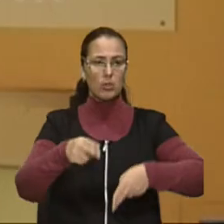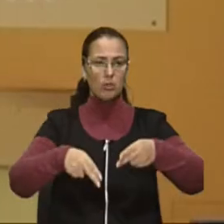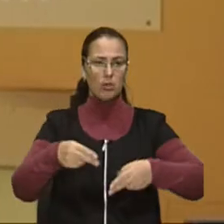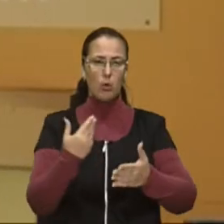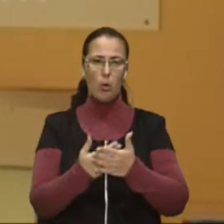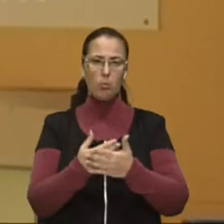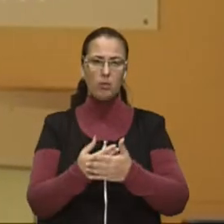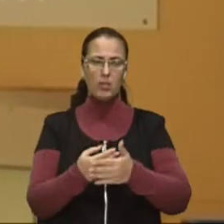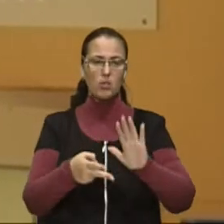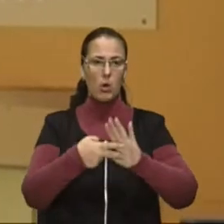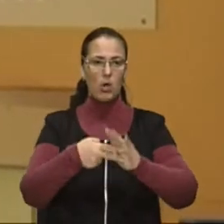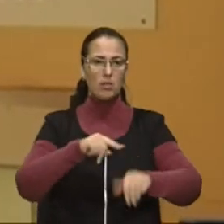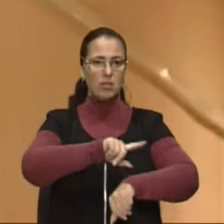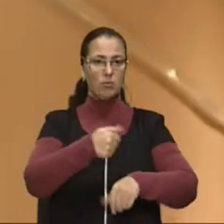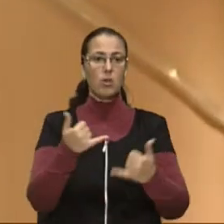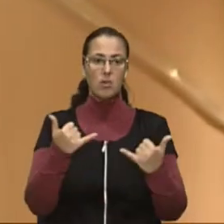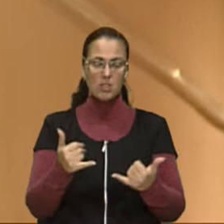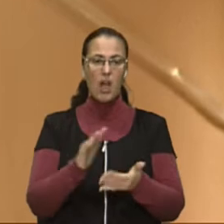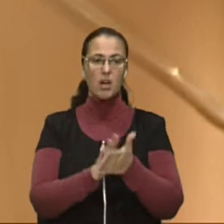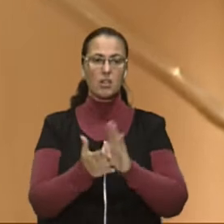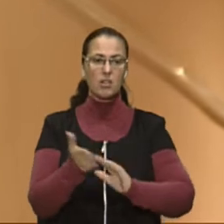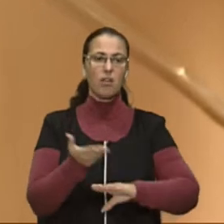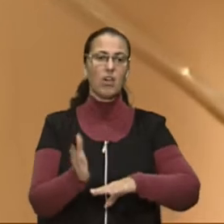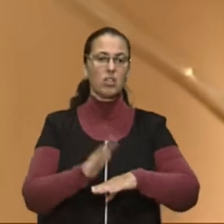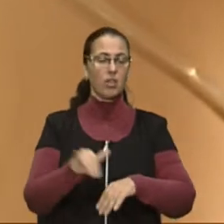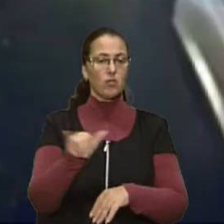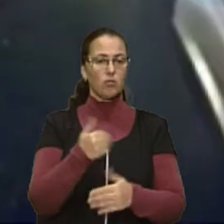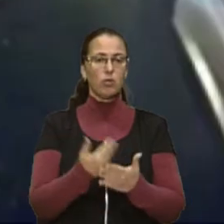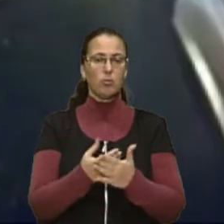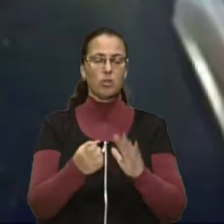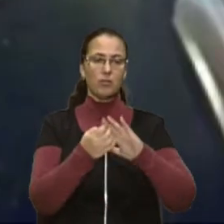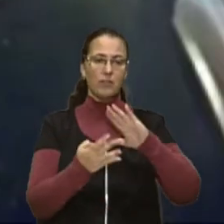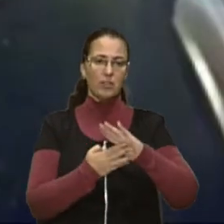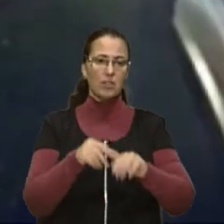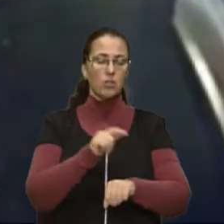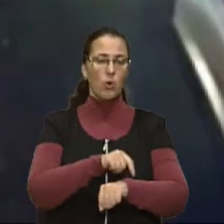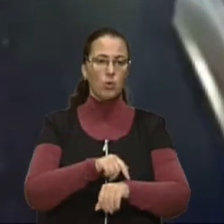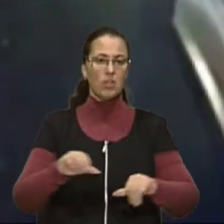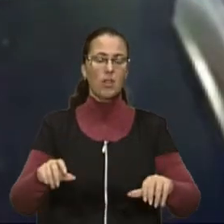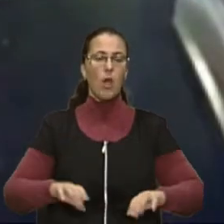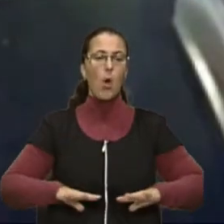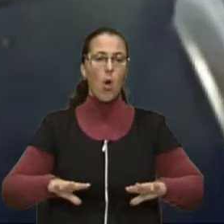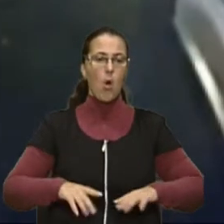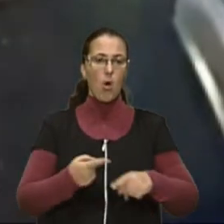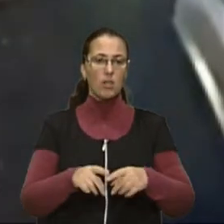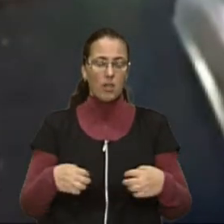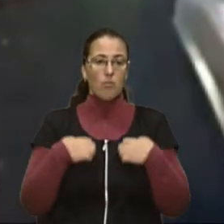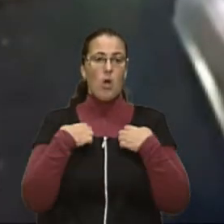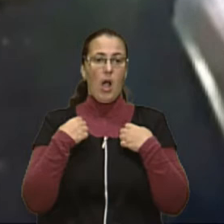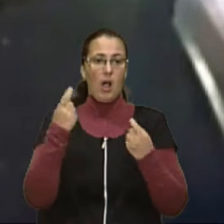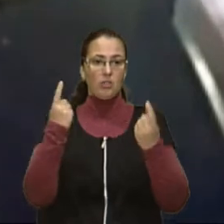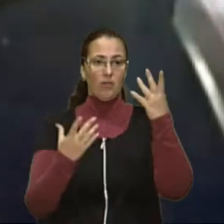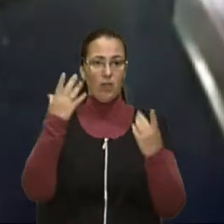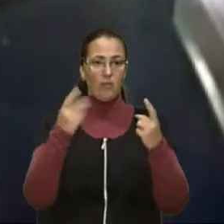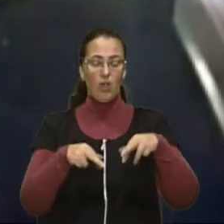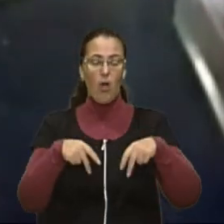годин. Зараз її стан стабільно важкий. Нагадаю, у суботу близько 19-ї години коні, які сполохалися фейерверку, вибігли